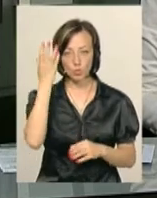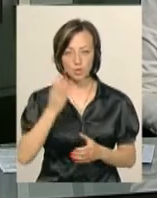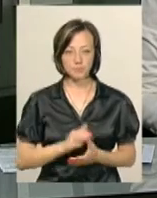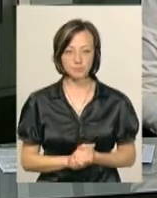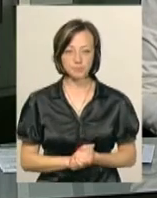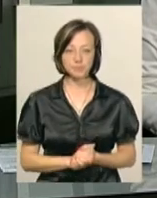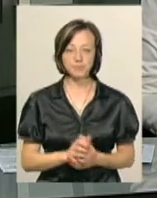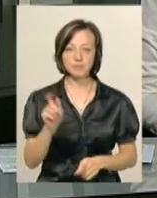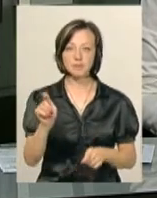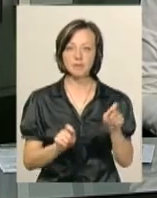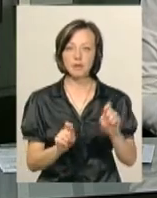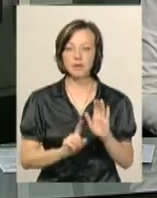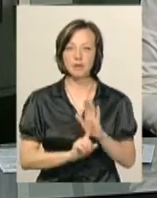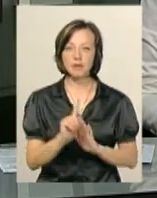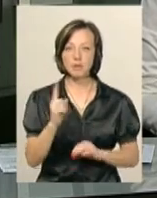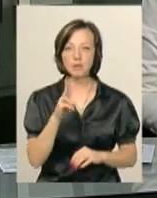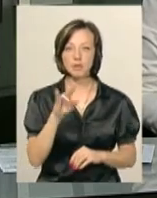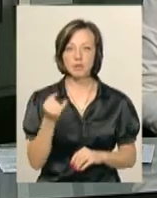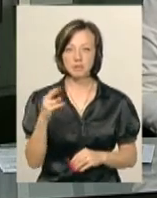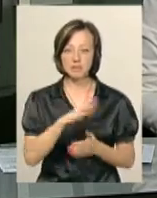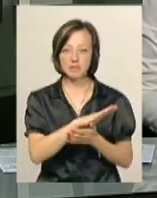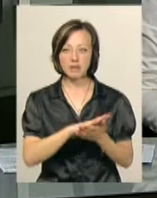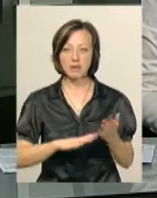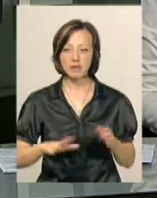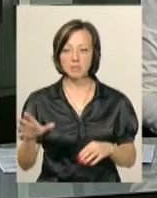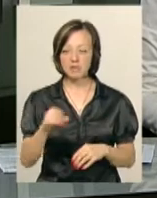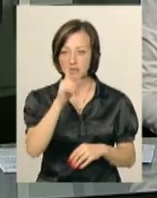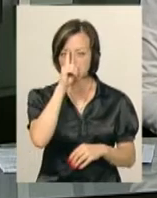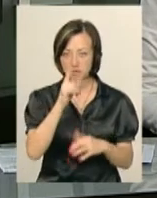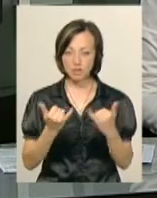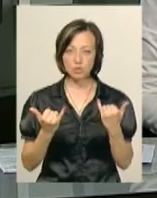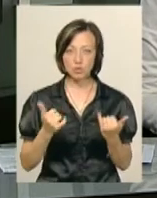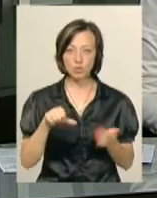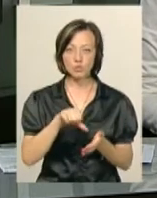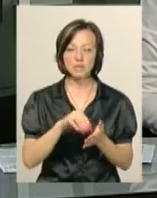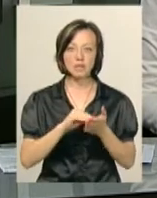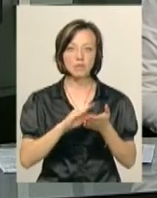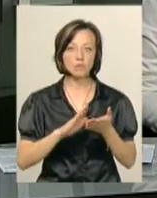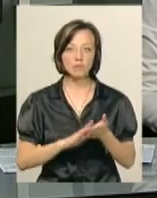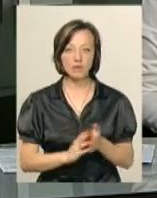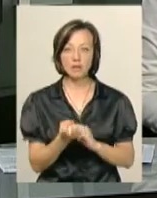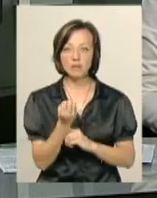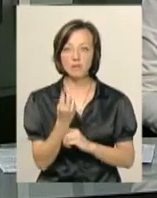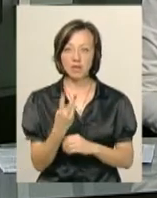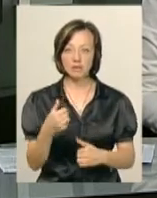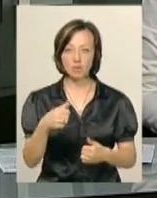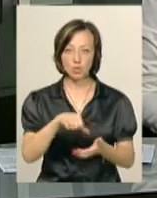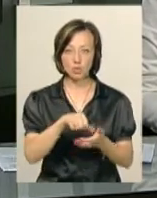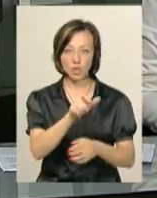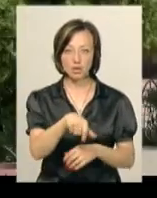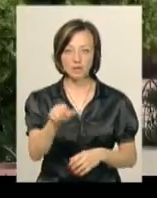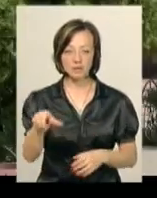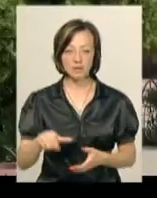Щербанюк. Фестиваль стартує 1 липня та триватиме весь місяць. На сьогодні для участі в ньому зареєструвалися 12 конкурсантів.